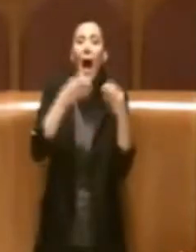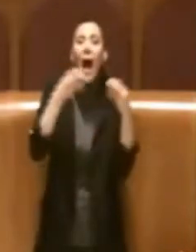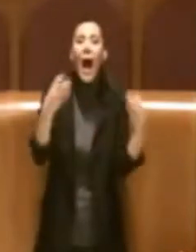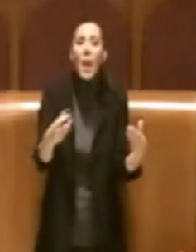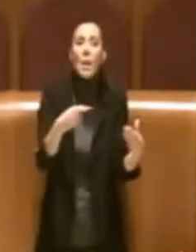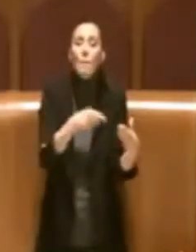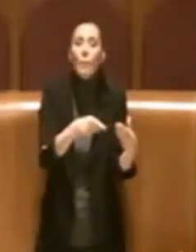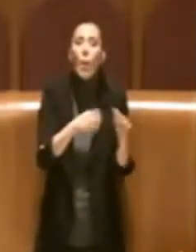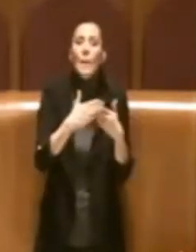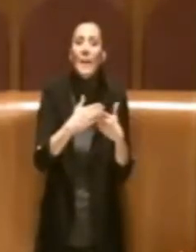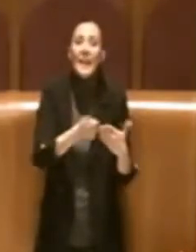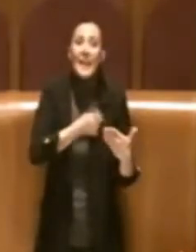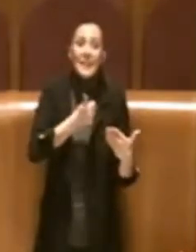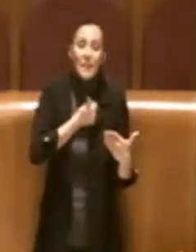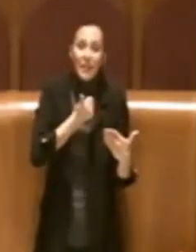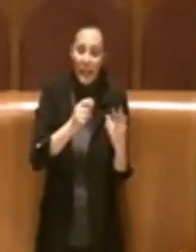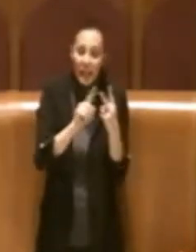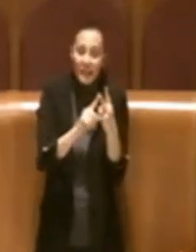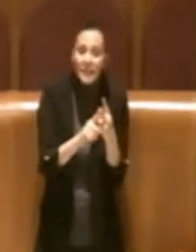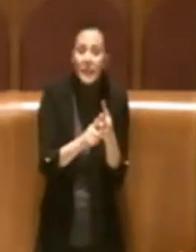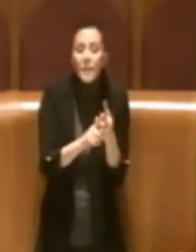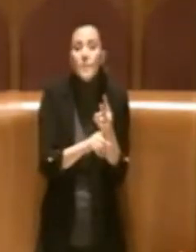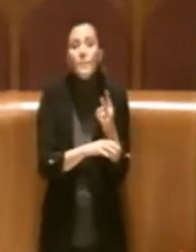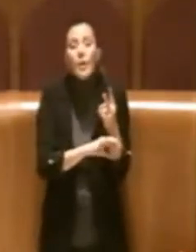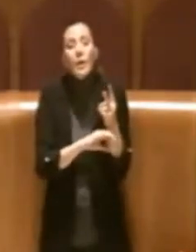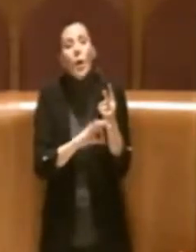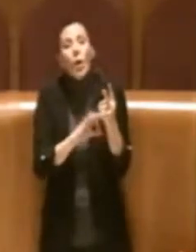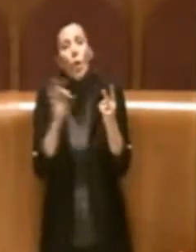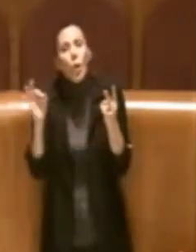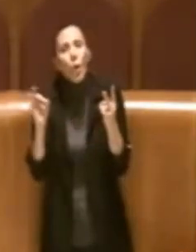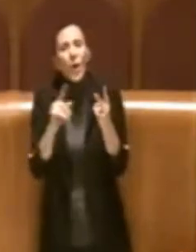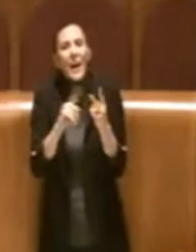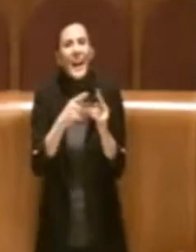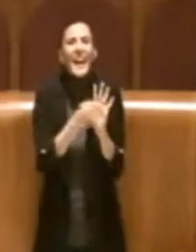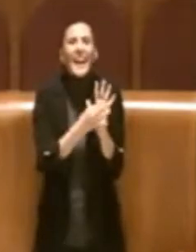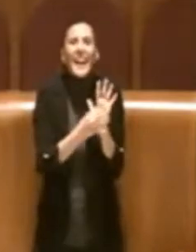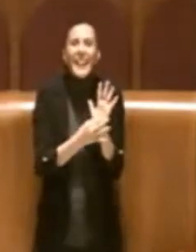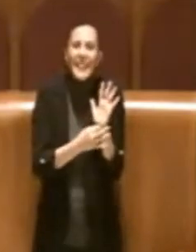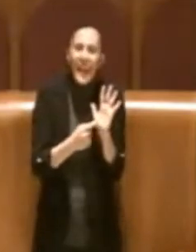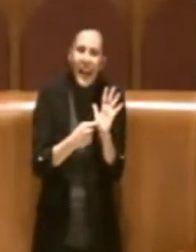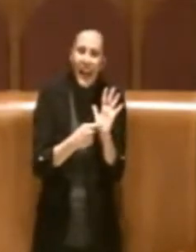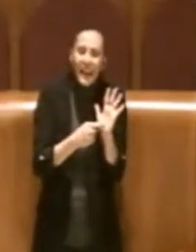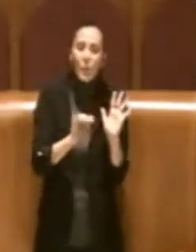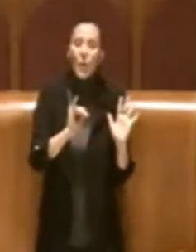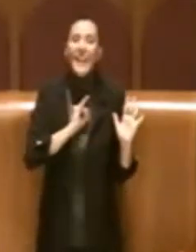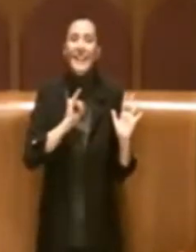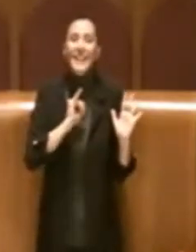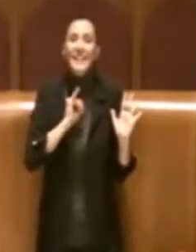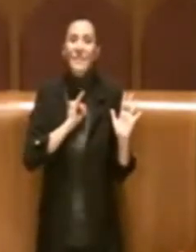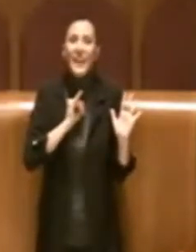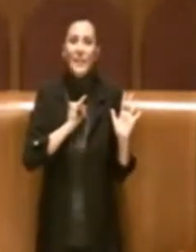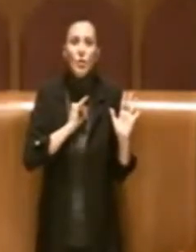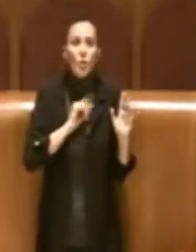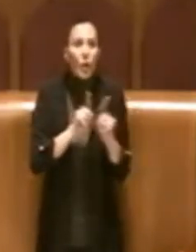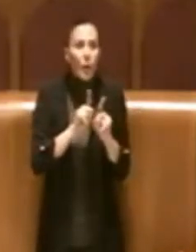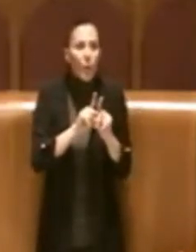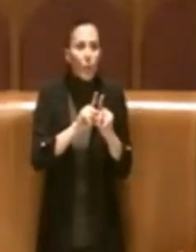diciamo, tantomeno i criteri di identificazione degli immobili.